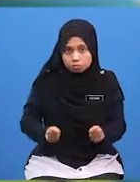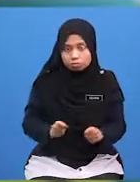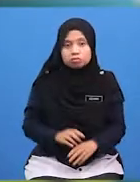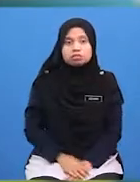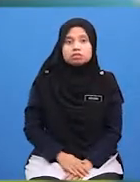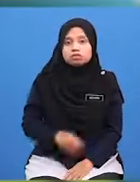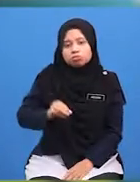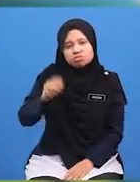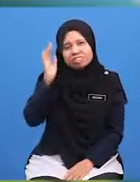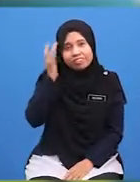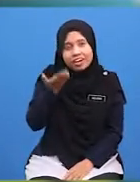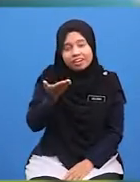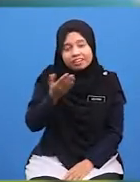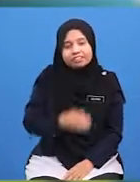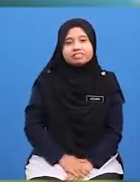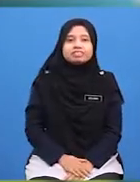Murid-murid tak tahu